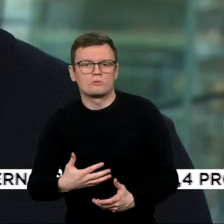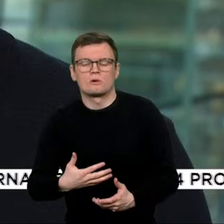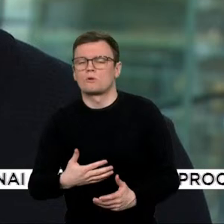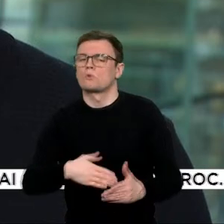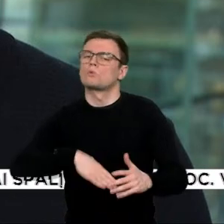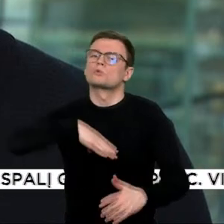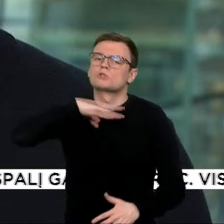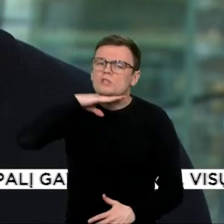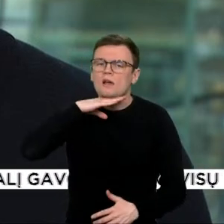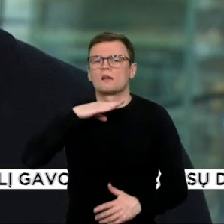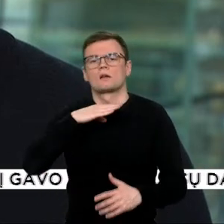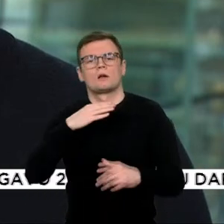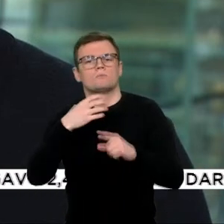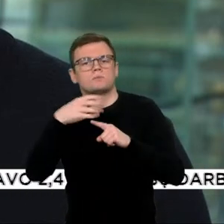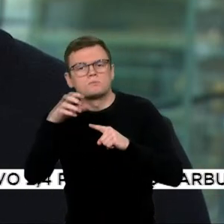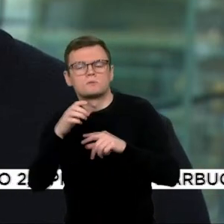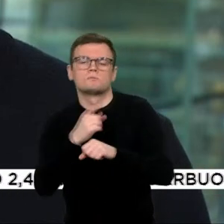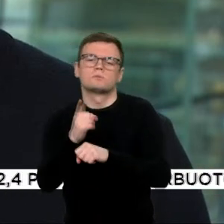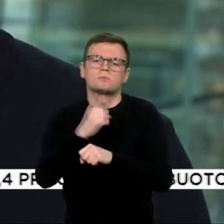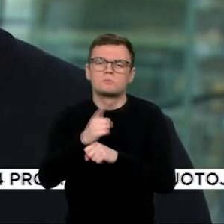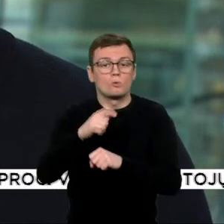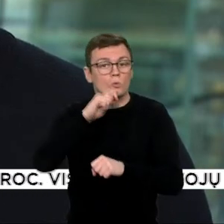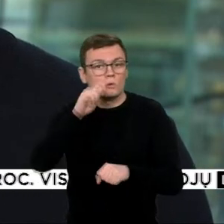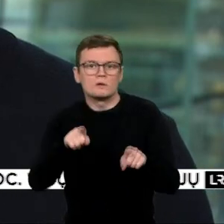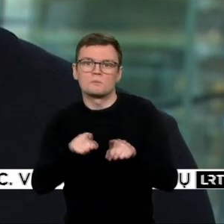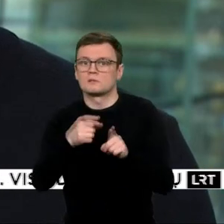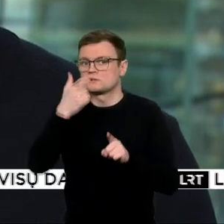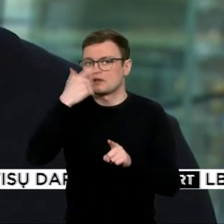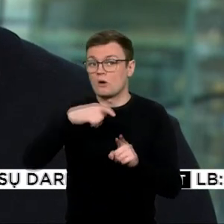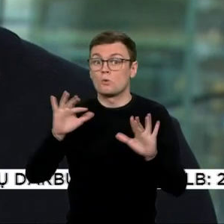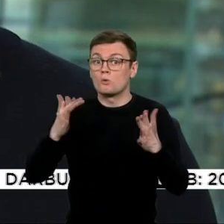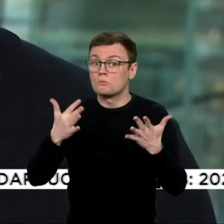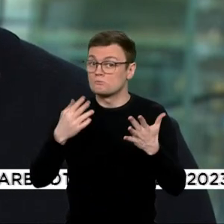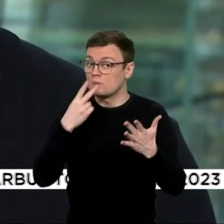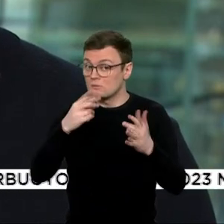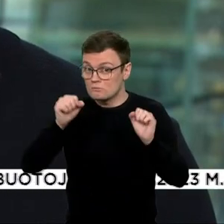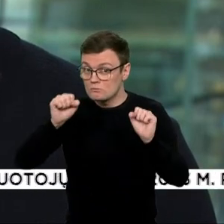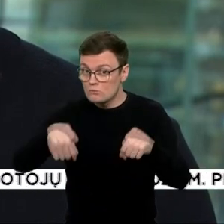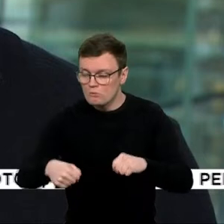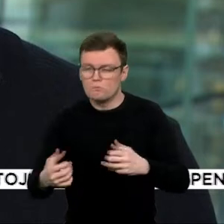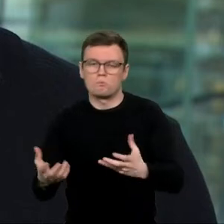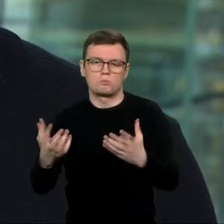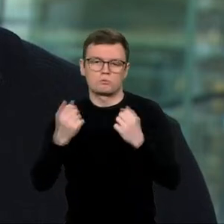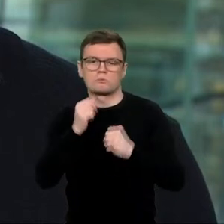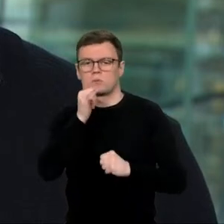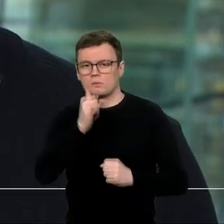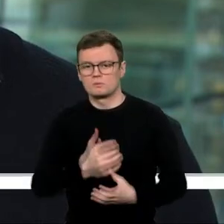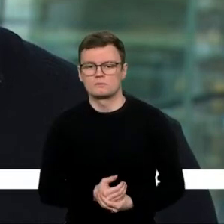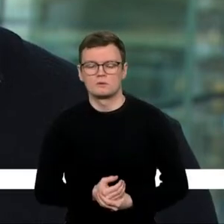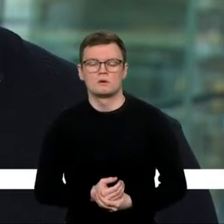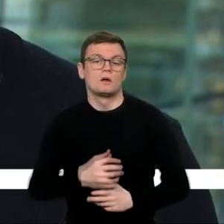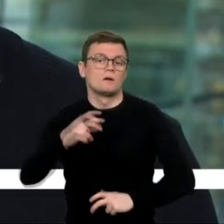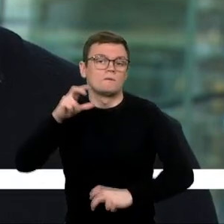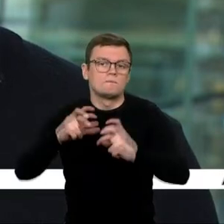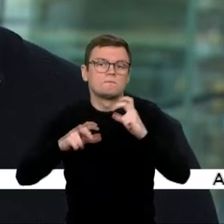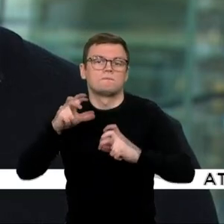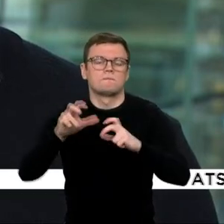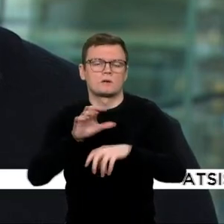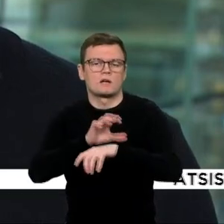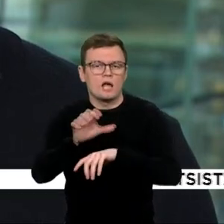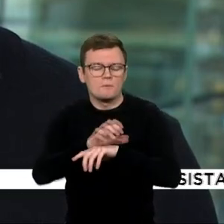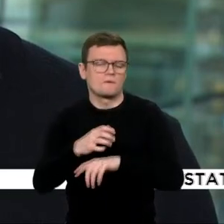Ir jais manys turintis galimybę, bandys pulti. Dėl šios priežasties auganti gamybą svarbi ne tik Ukrainai ar